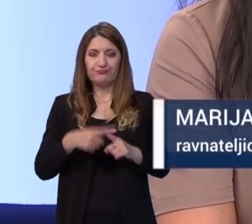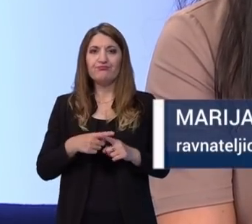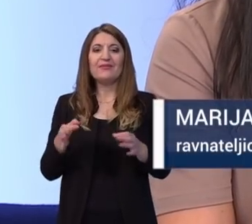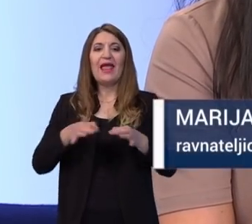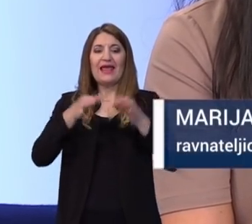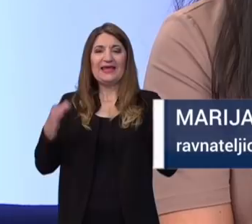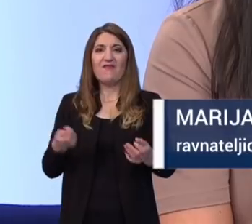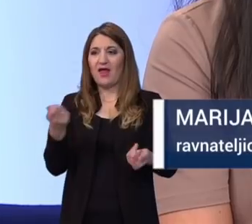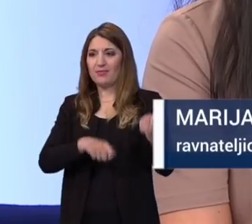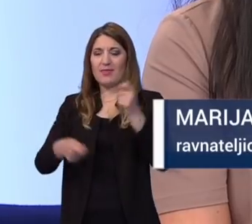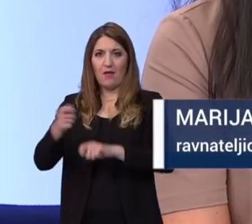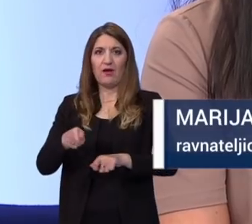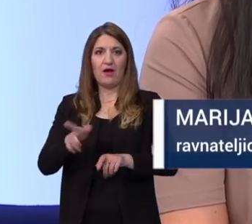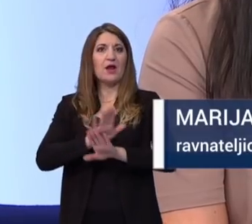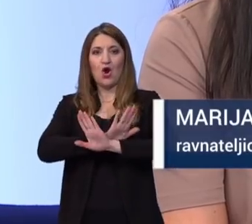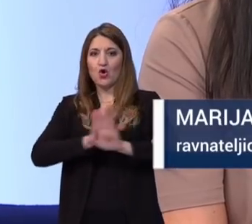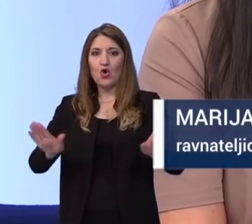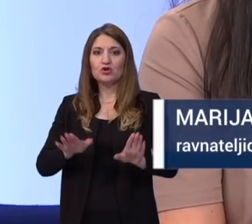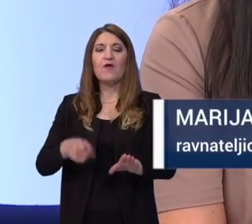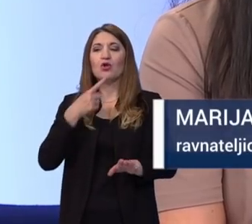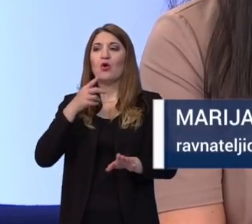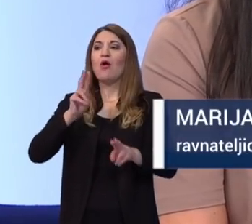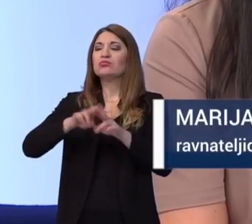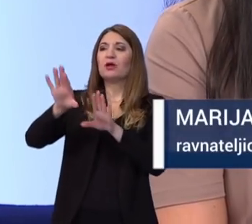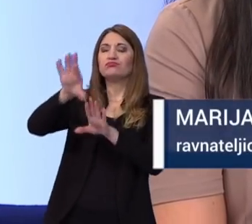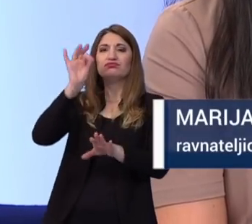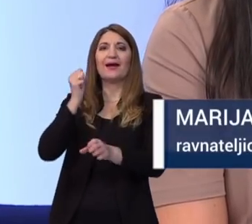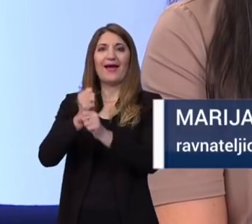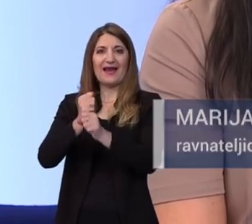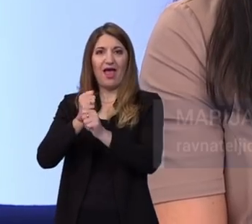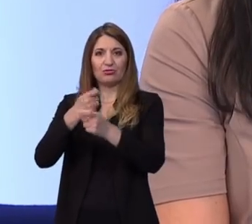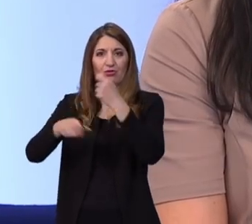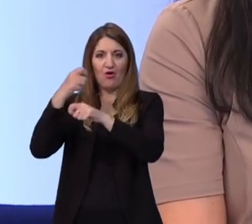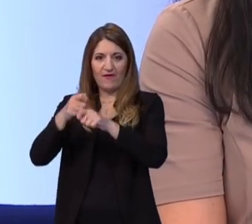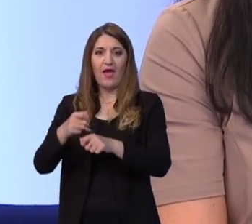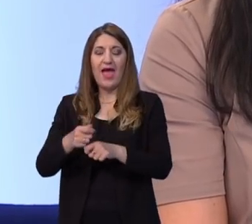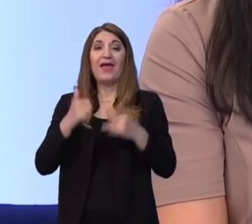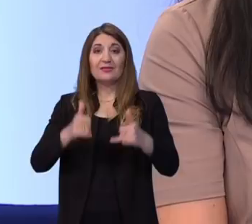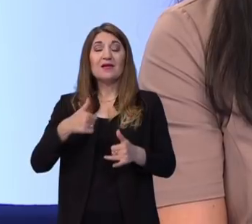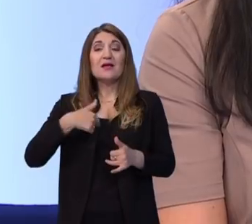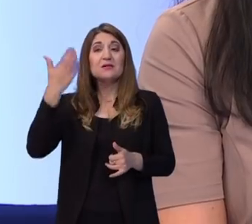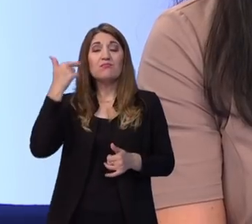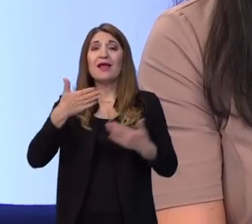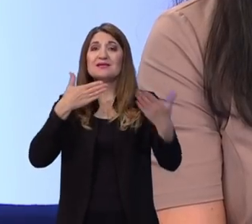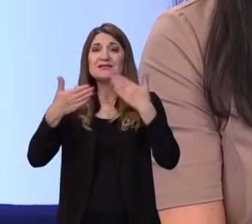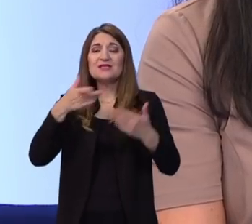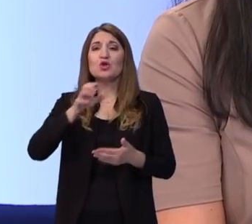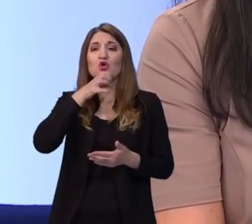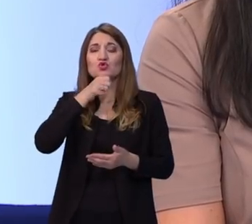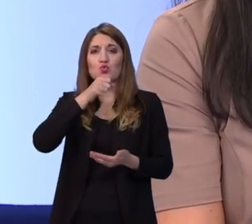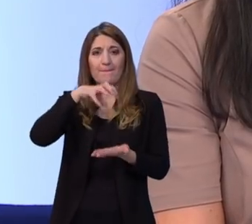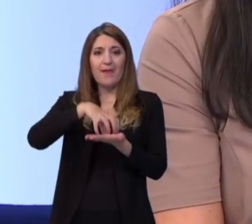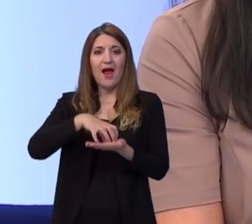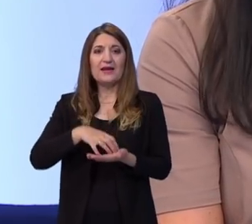vezana za modularnu školu je završena. Izvoritelj radova je odabran. Danas sam bila na sastanku u Županiji. Sutra je